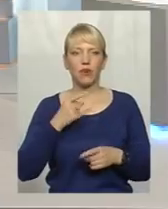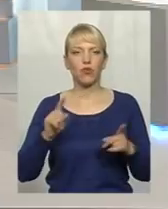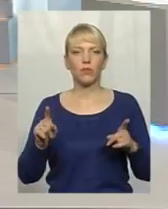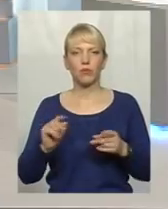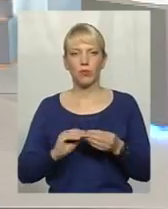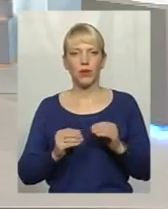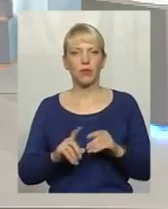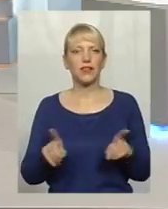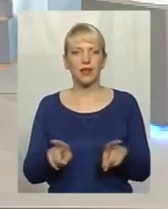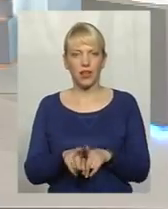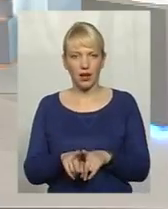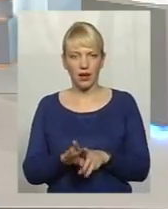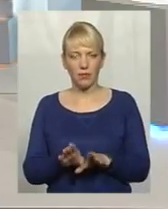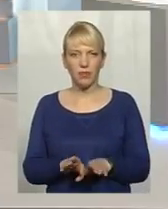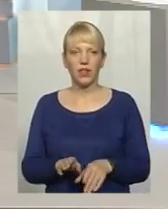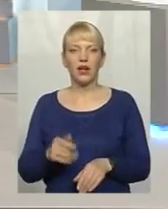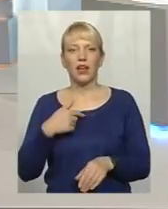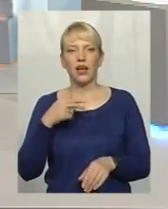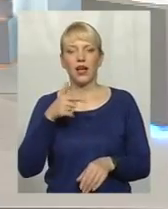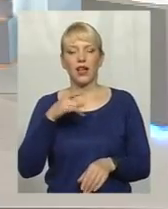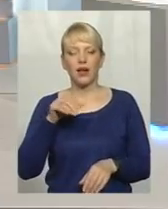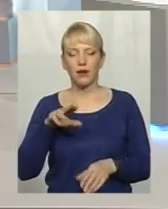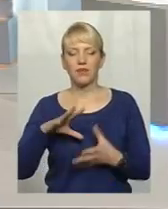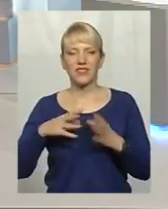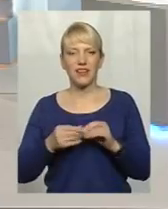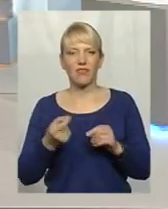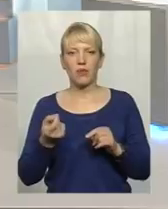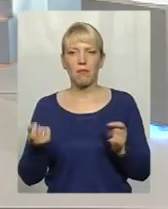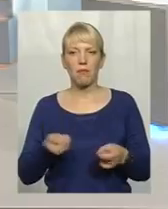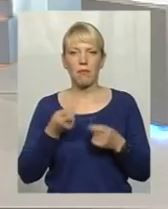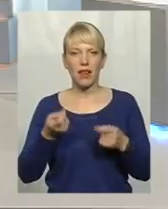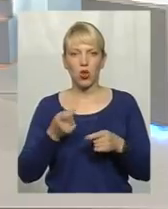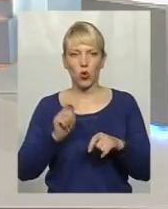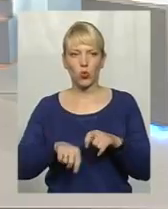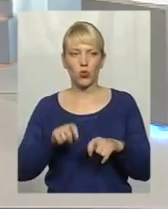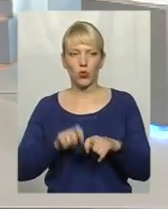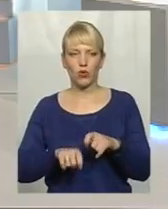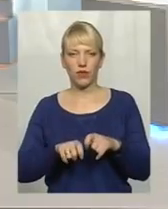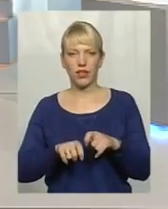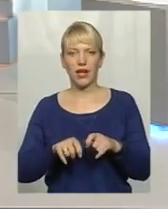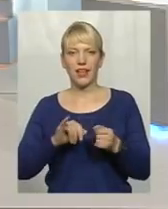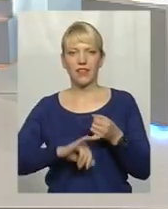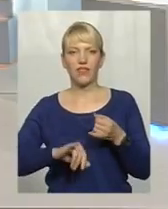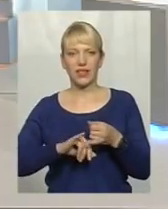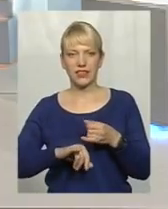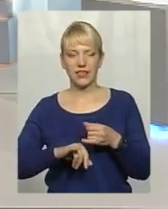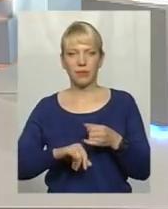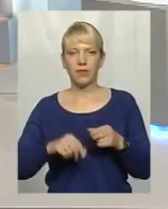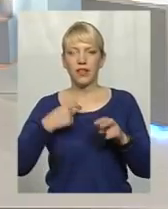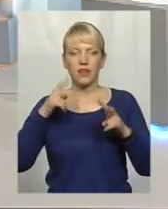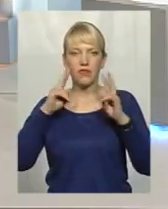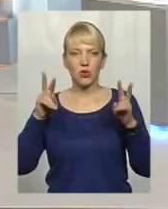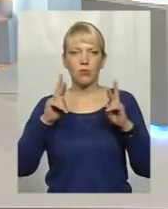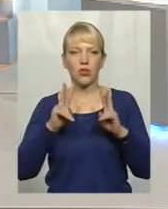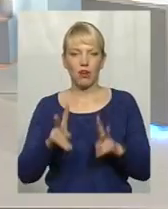грип взагалі, він малоконтрольована інфекція. Невідомо,